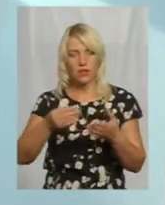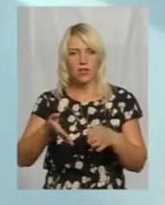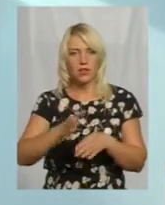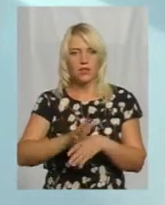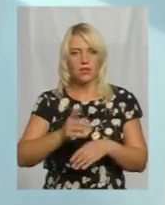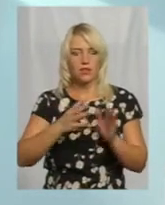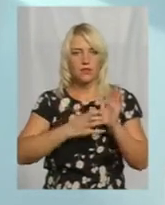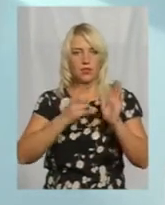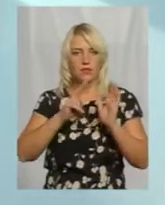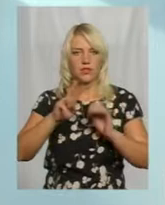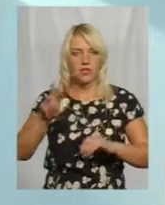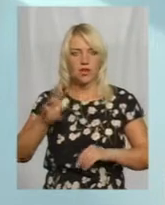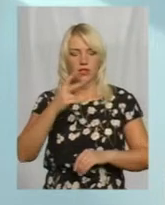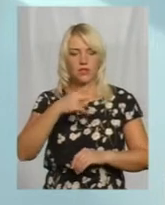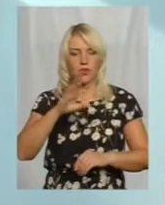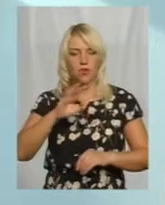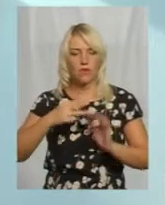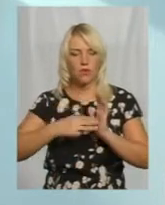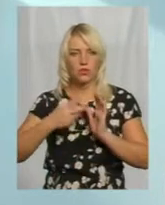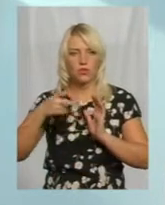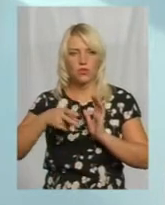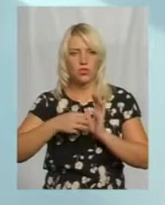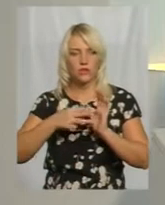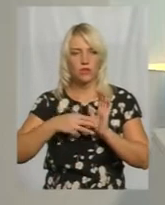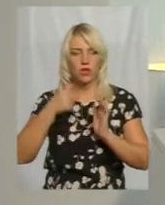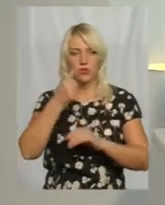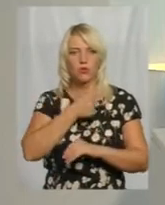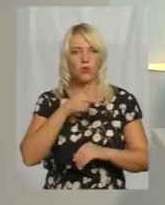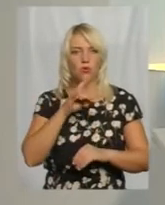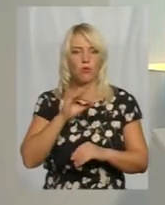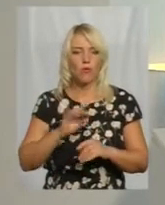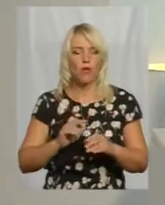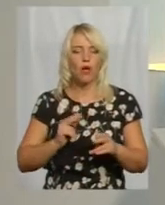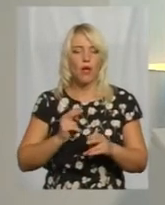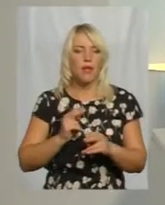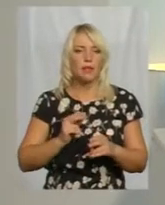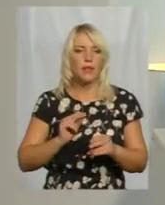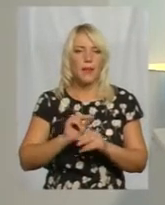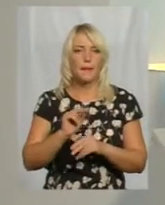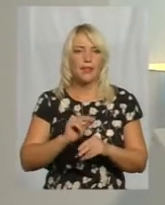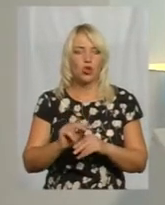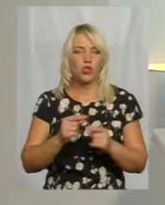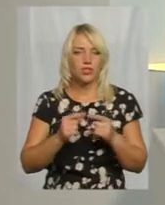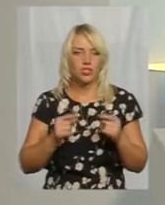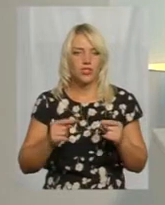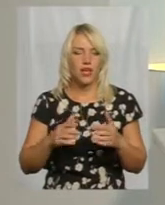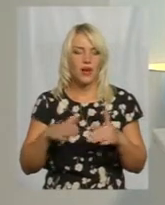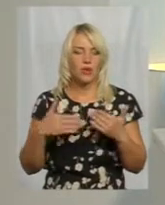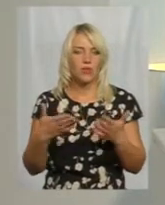923.20.08.2018 року про методичні рекомендації саме